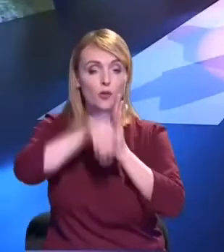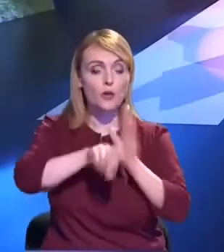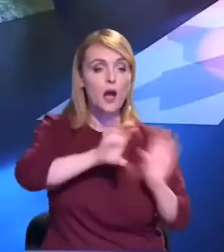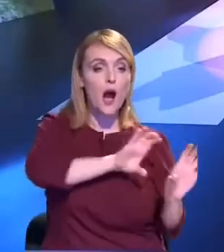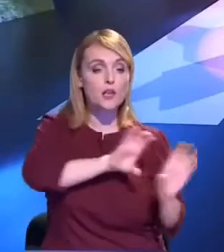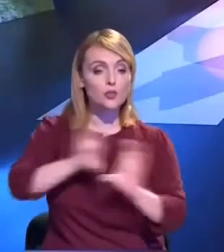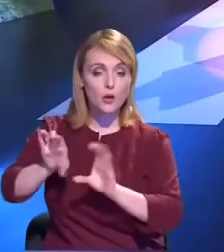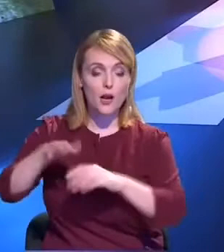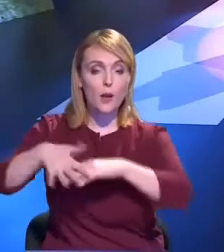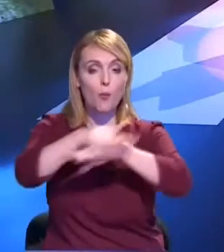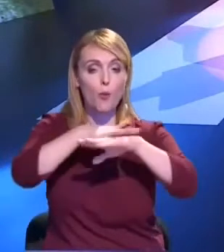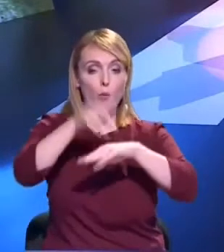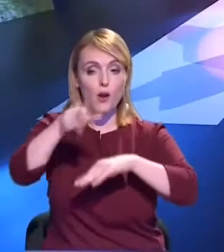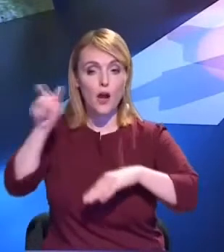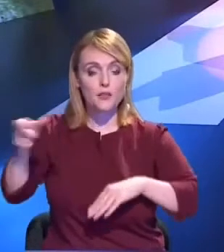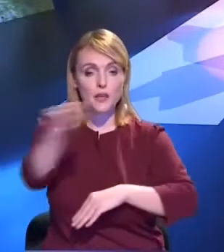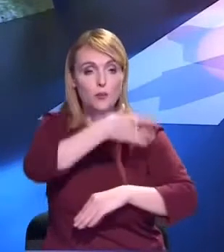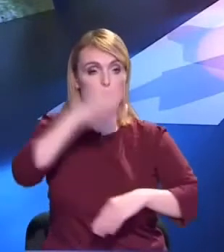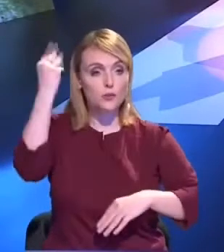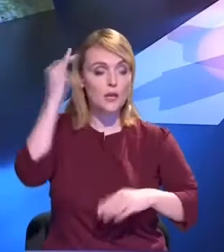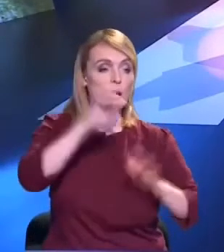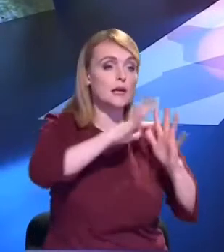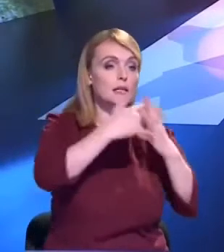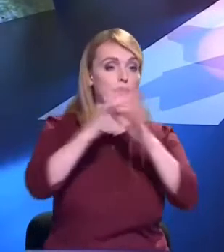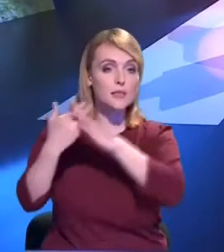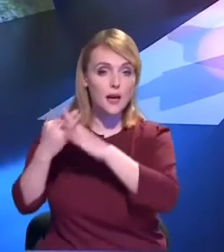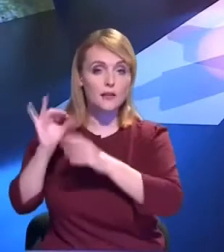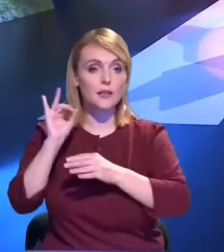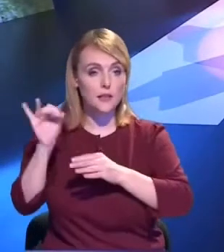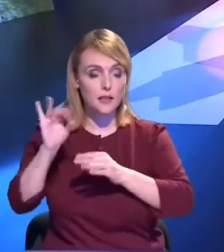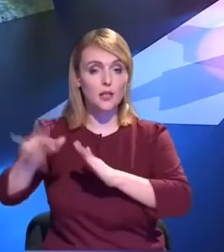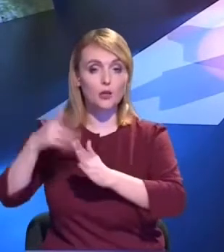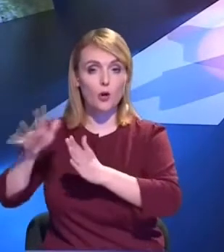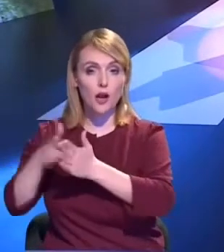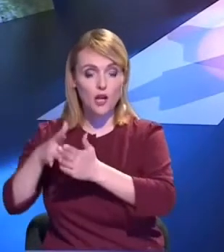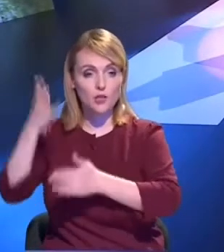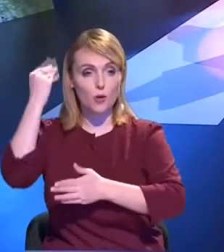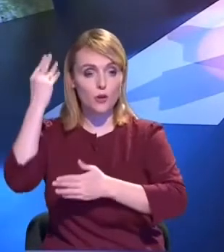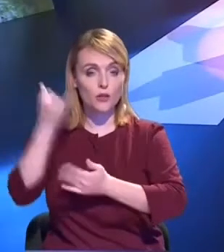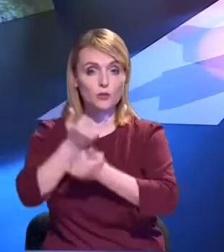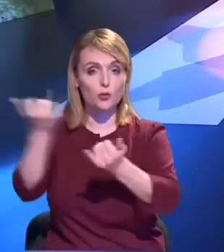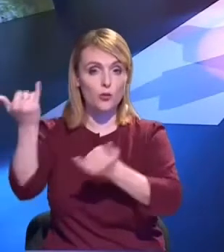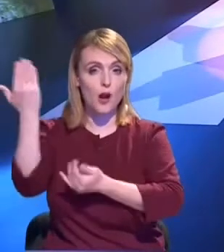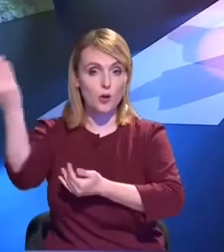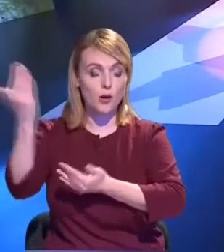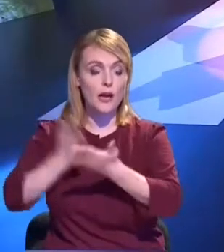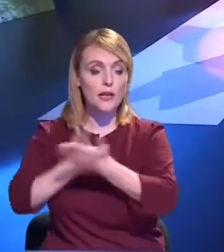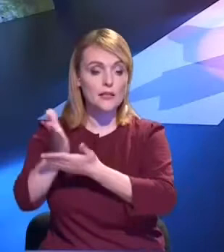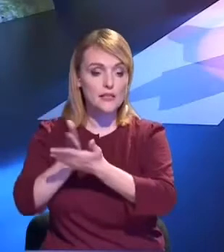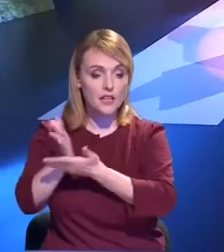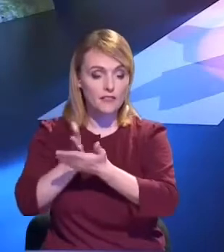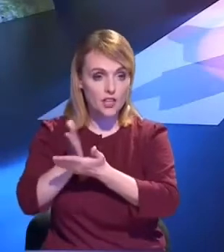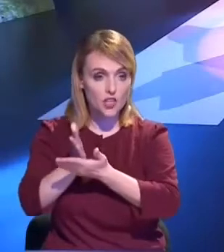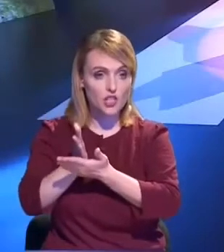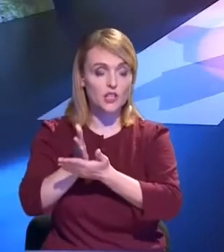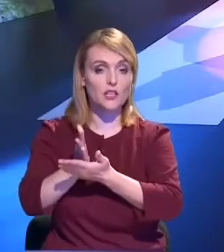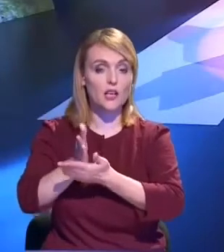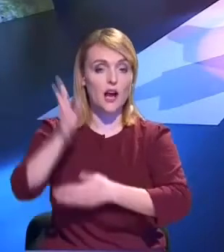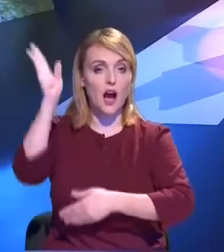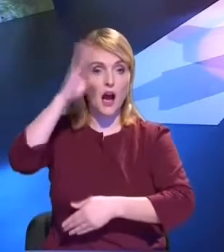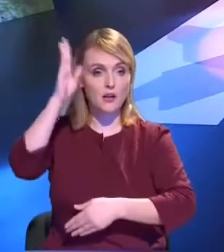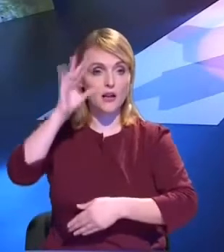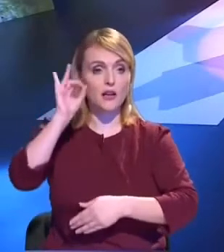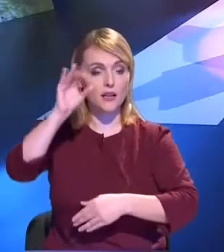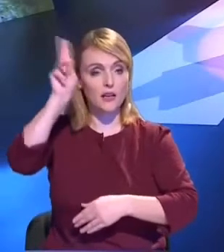populației Republicii Moldova atât în zona rurală cât și în zona urbană, cu servicii de apeductă și